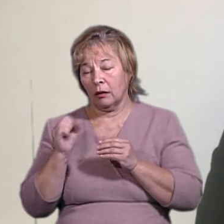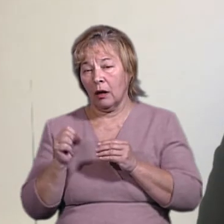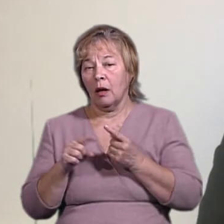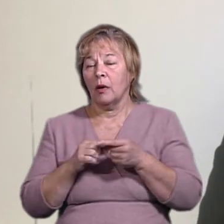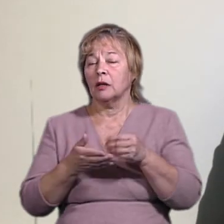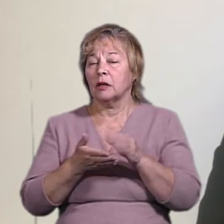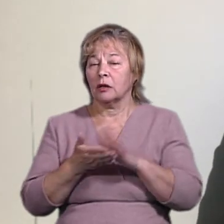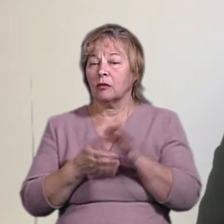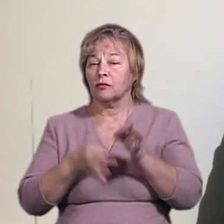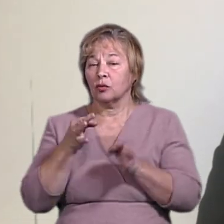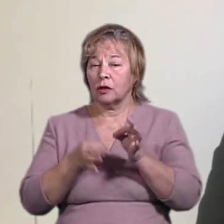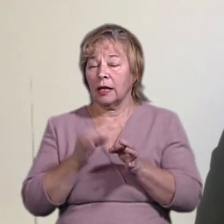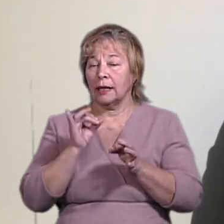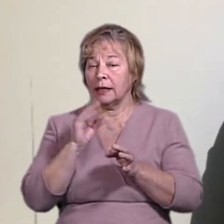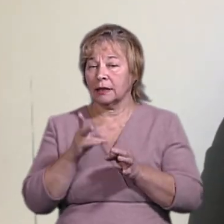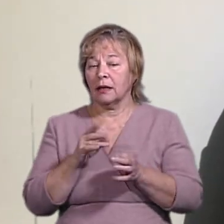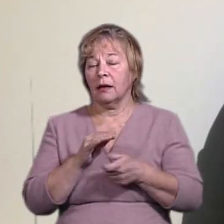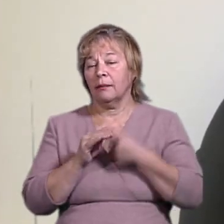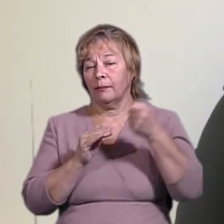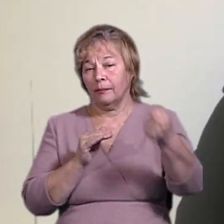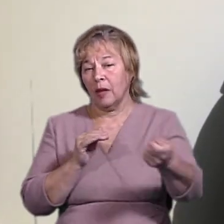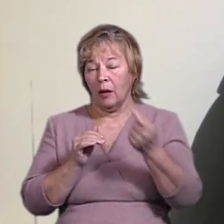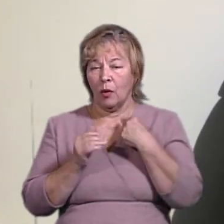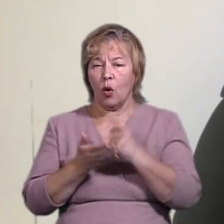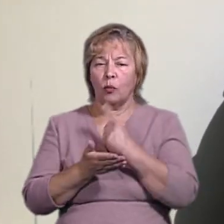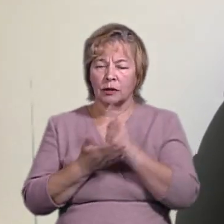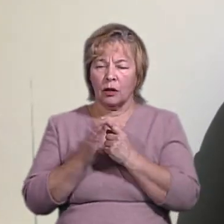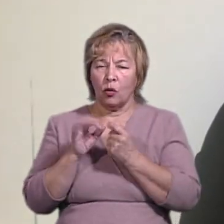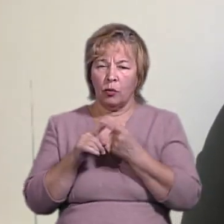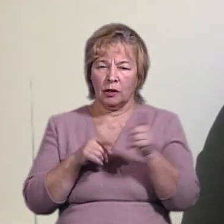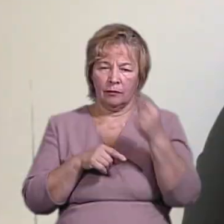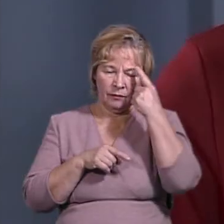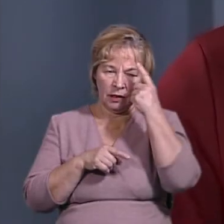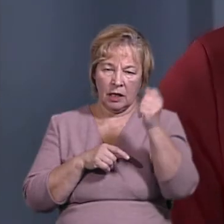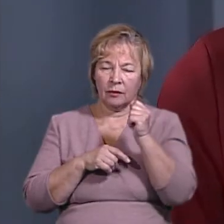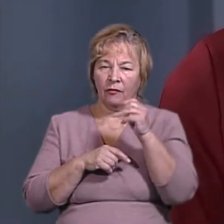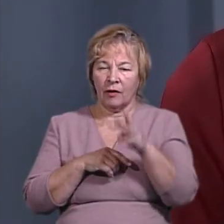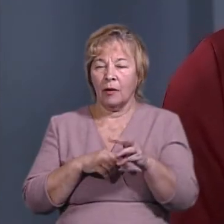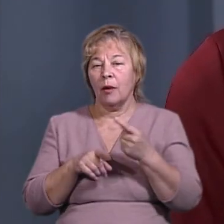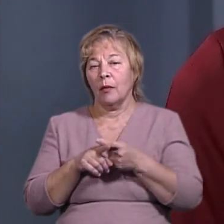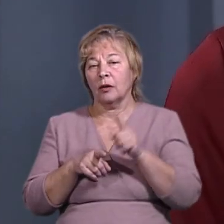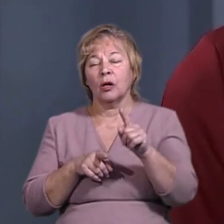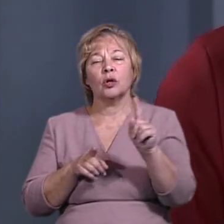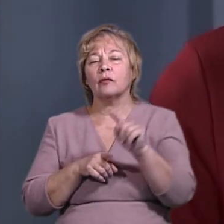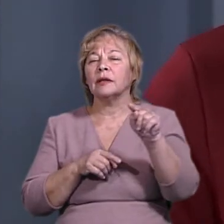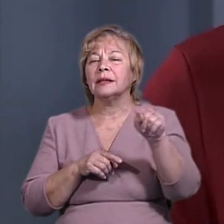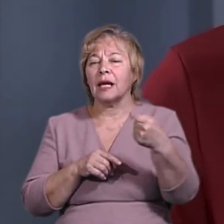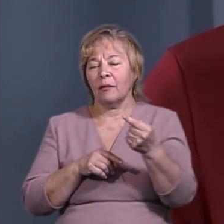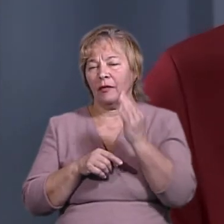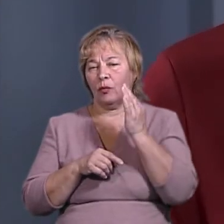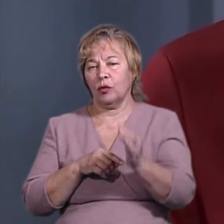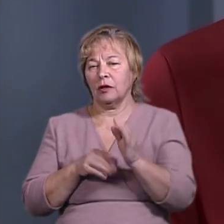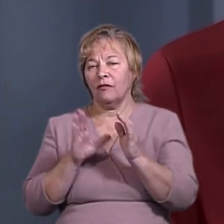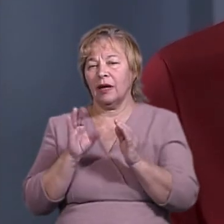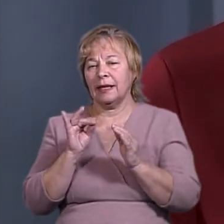зареєстрований в суді, позовна заява, ми обов'язково про це повідомимо. І все-таки, чого ви будете вимагати у позові і